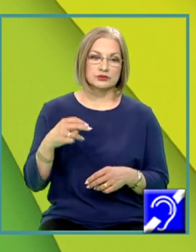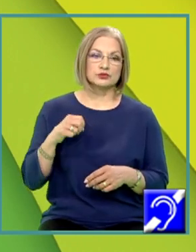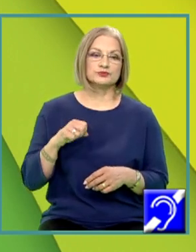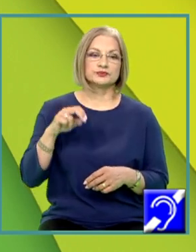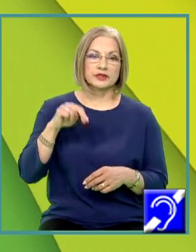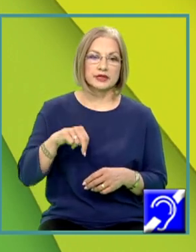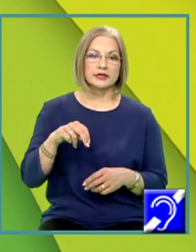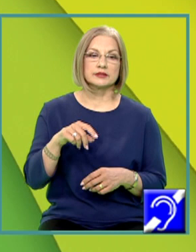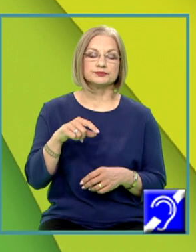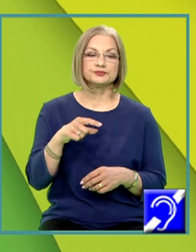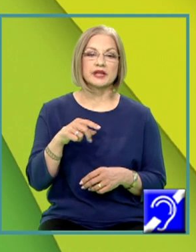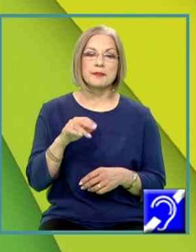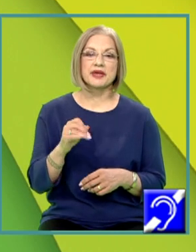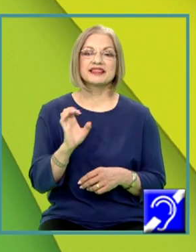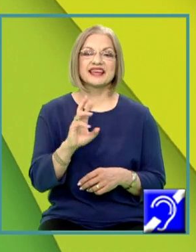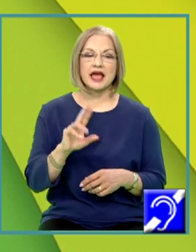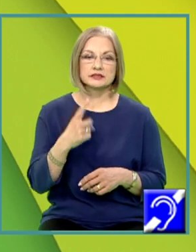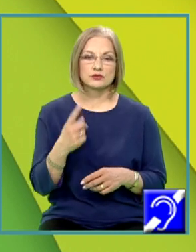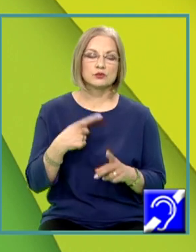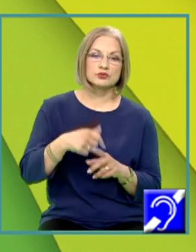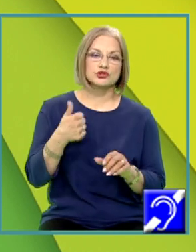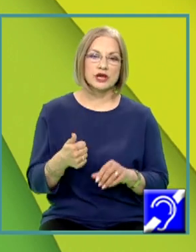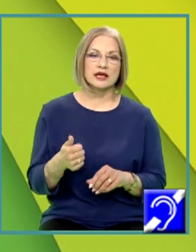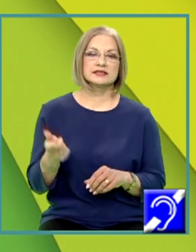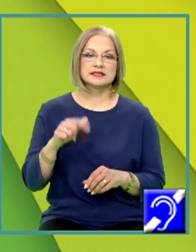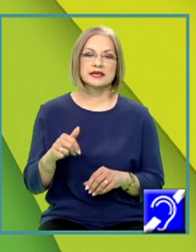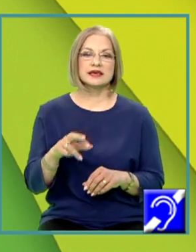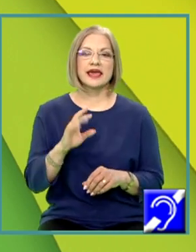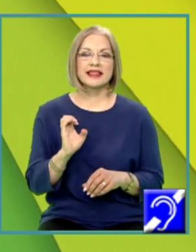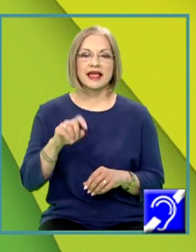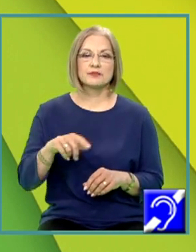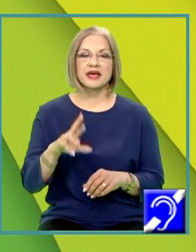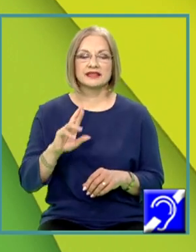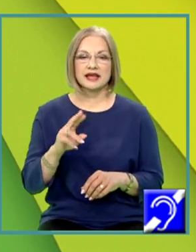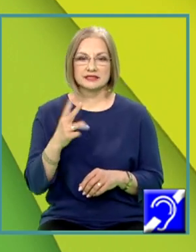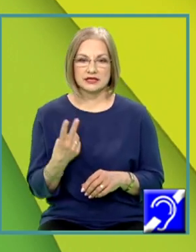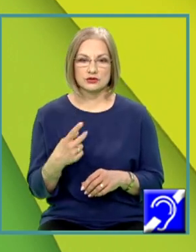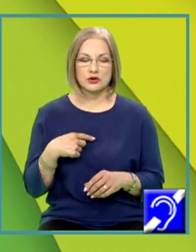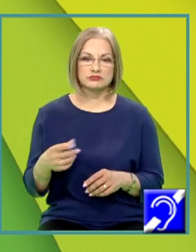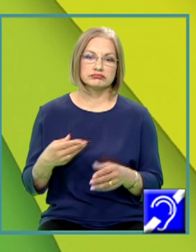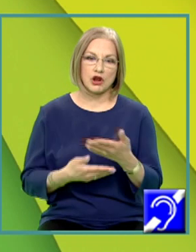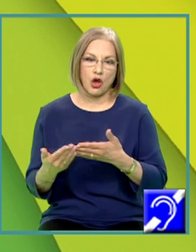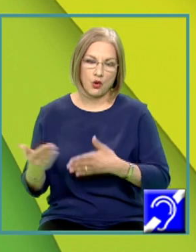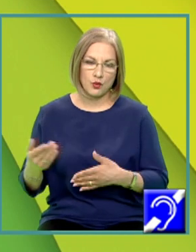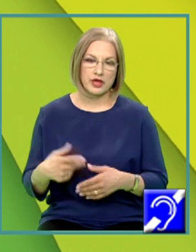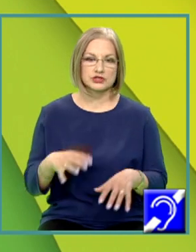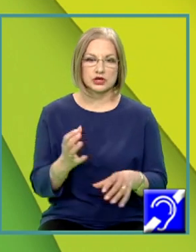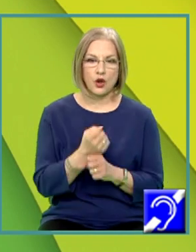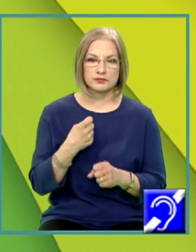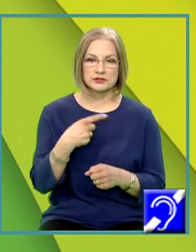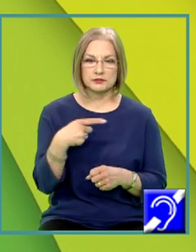de reacție unu, plus șase entalpia de reacție doi. Înlocuiesc numeric și obțin valoarea minus